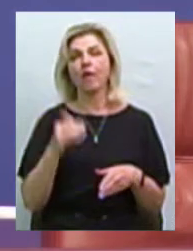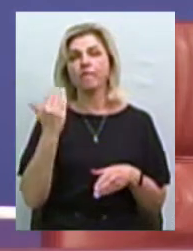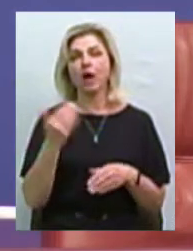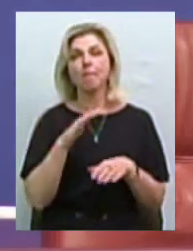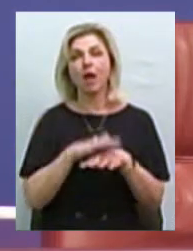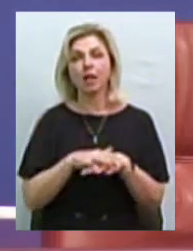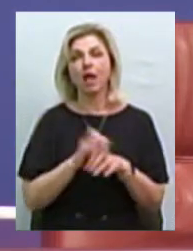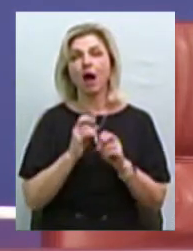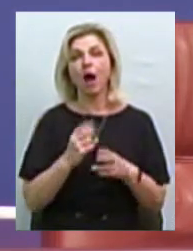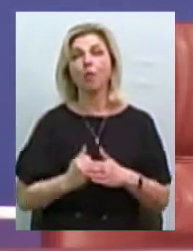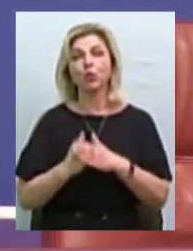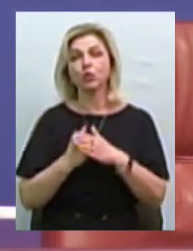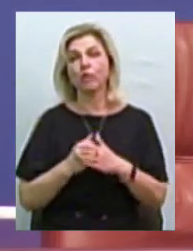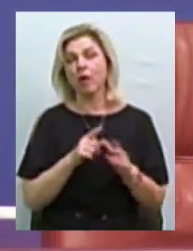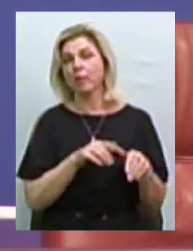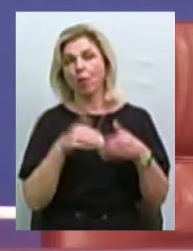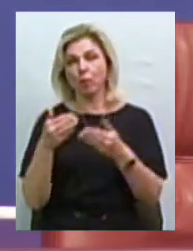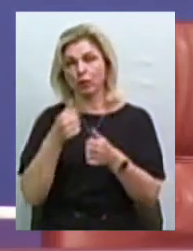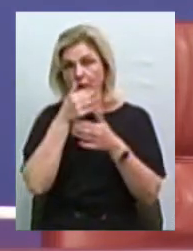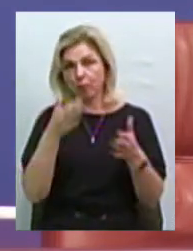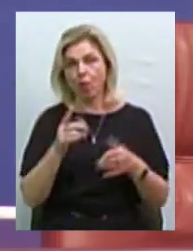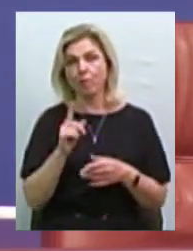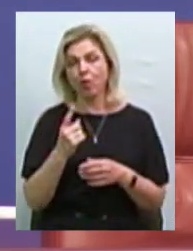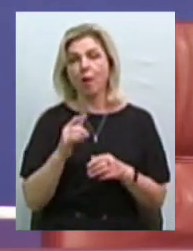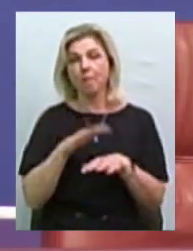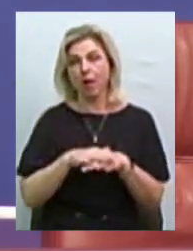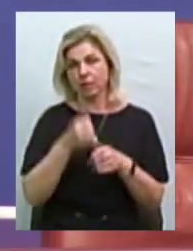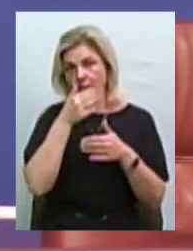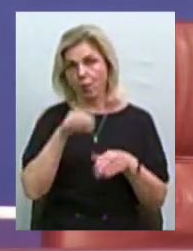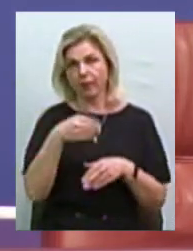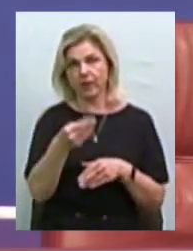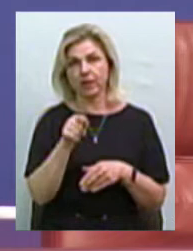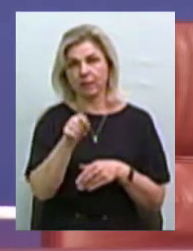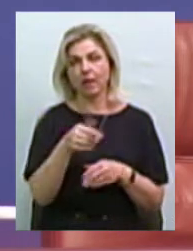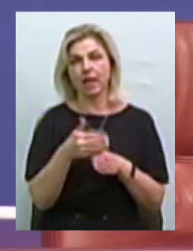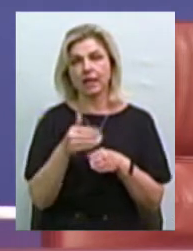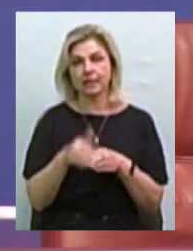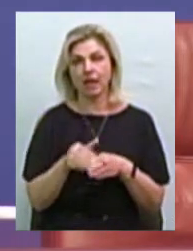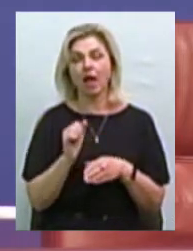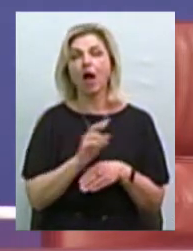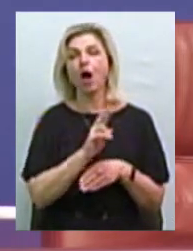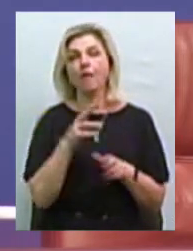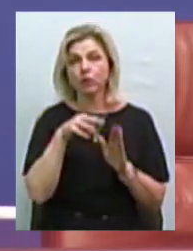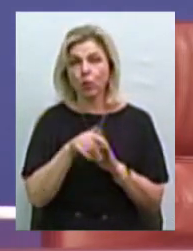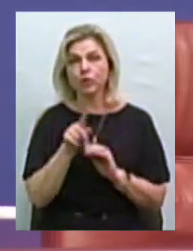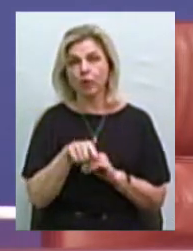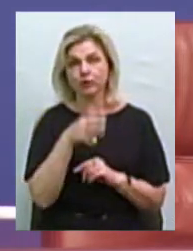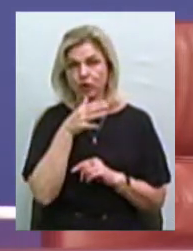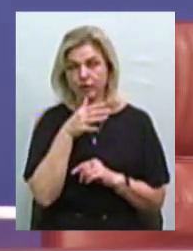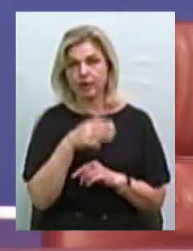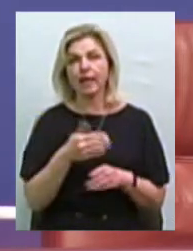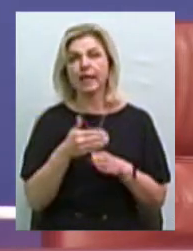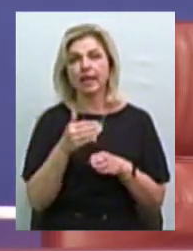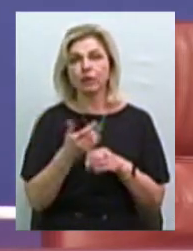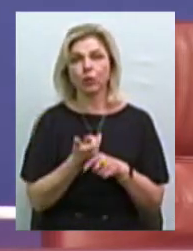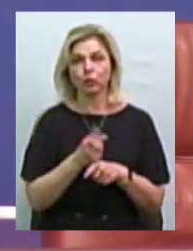застави цю землю запропонувати не можеш, як наслідок банк тобі не може дати кредит, ти не можеш розвиватись. Але в той самий час кредити